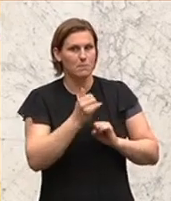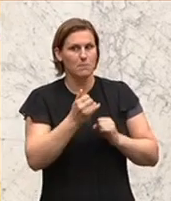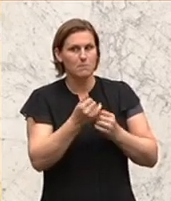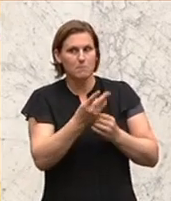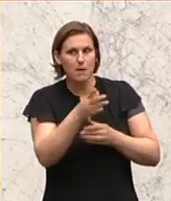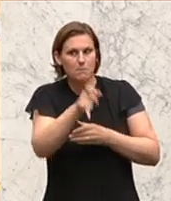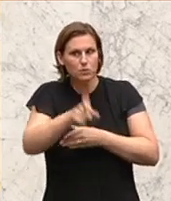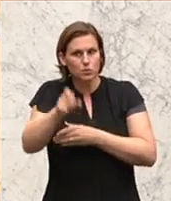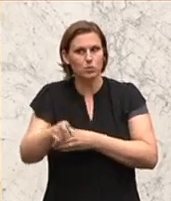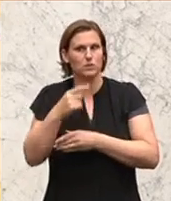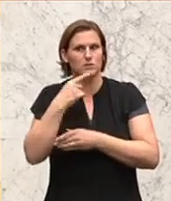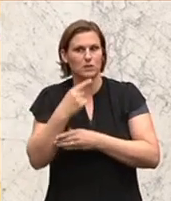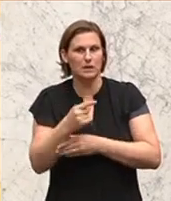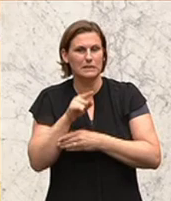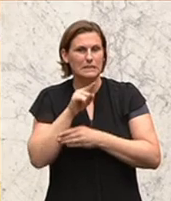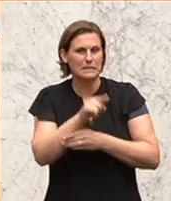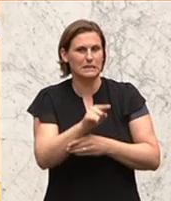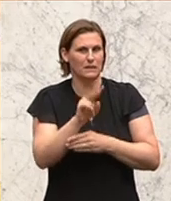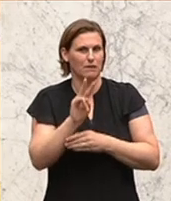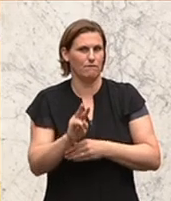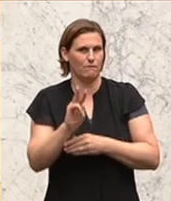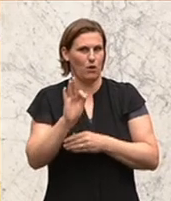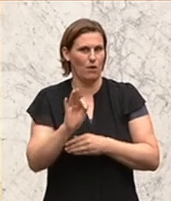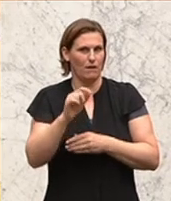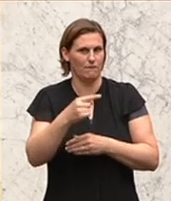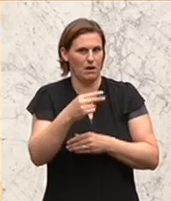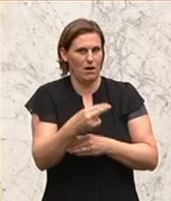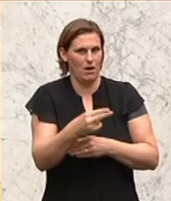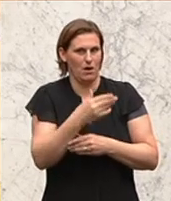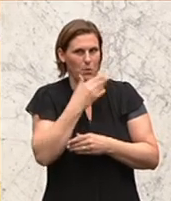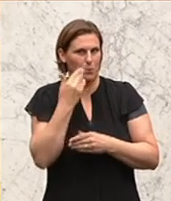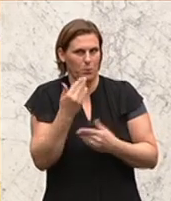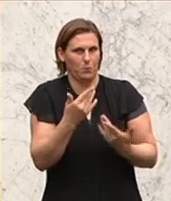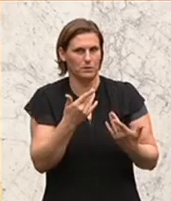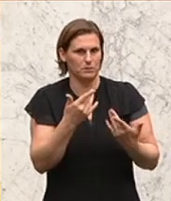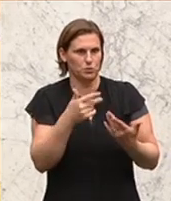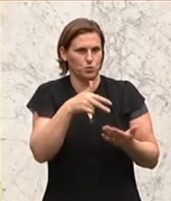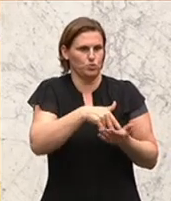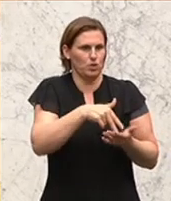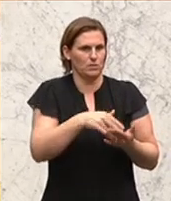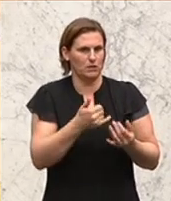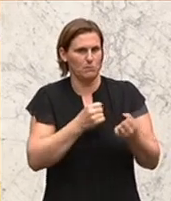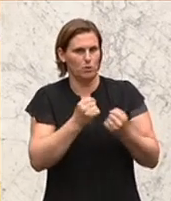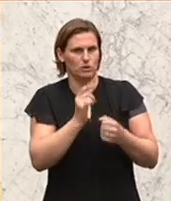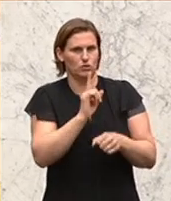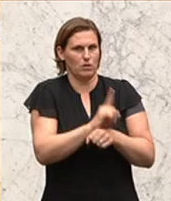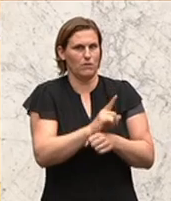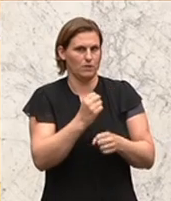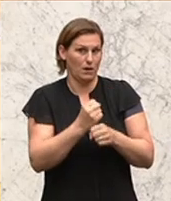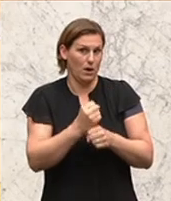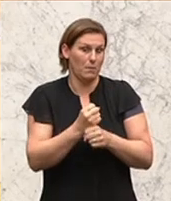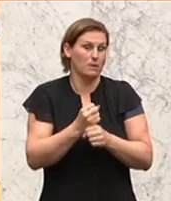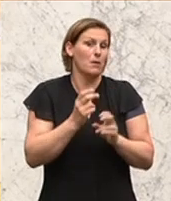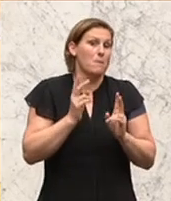Personen, die davon sprechen, dass diese für Unzuständigkeitserklärungen des VfGH, sage ich einmal so, politische Auftragsarbeit sind.